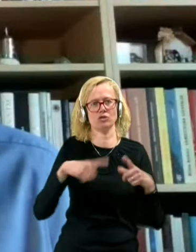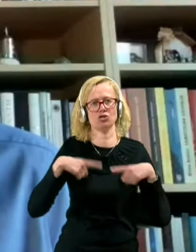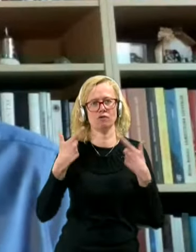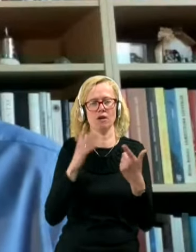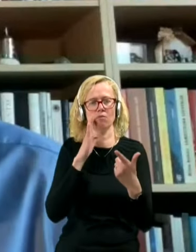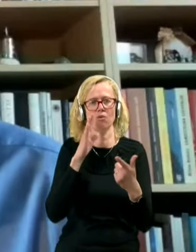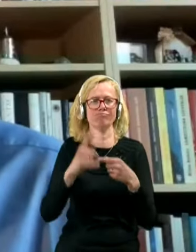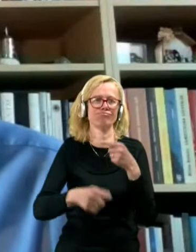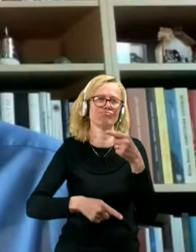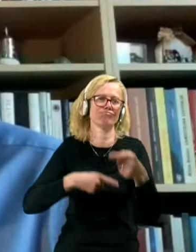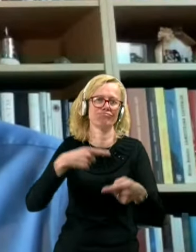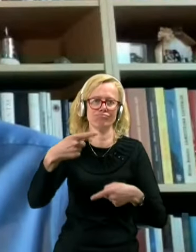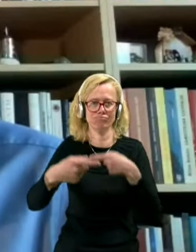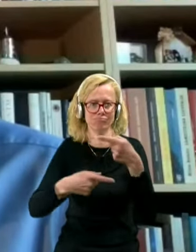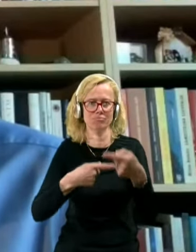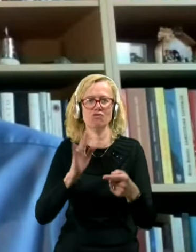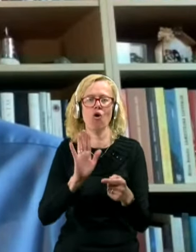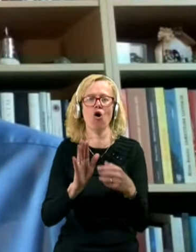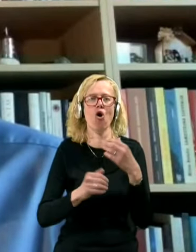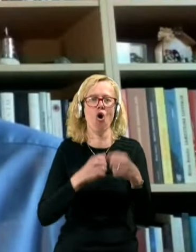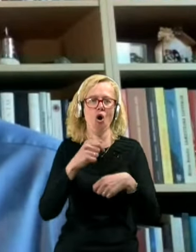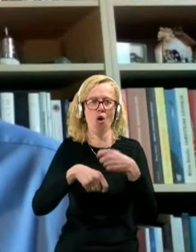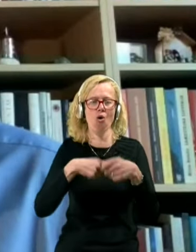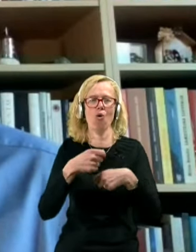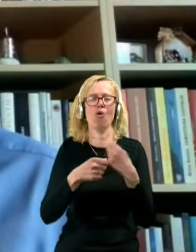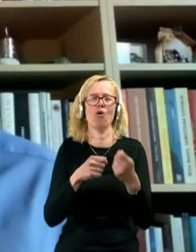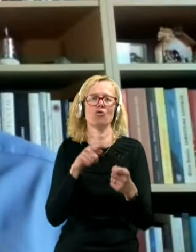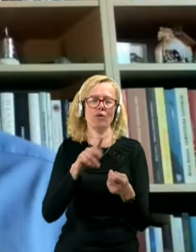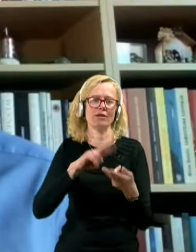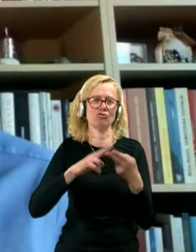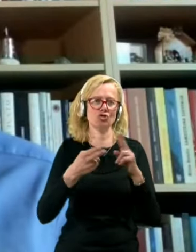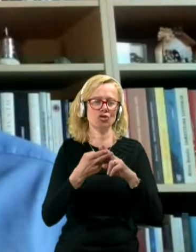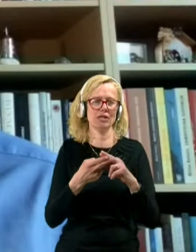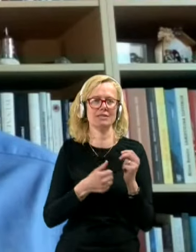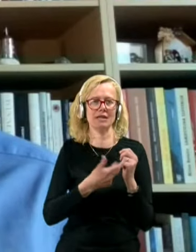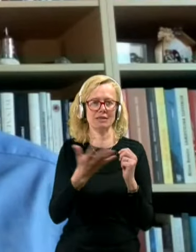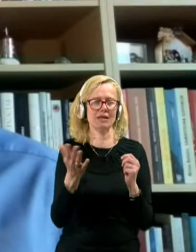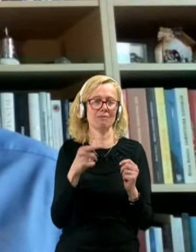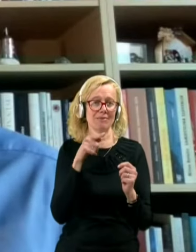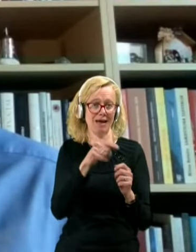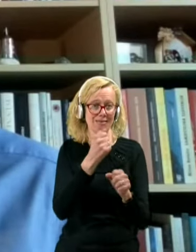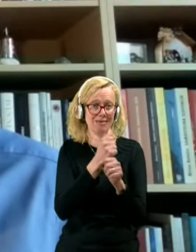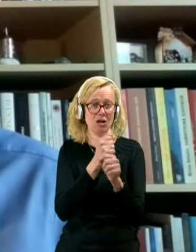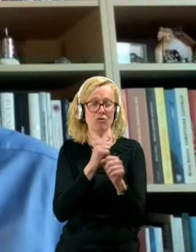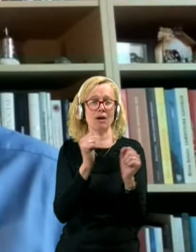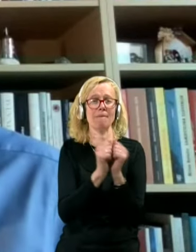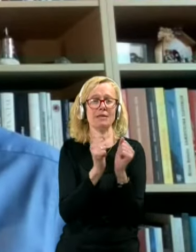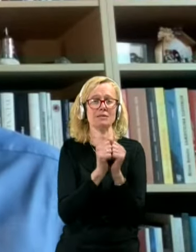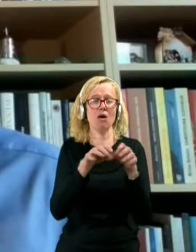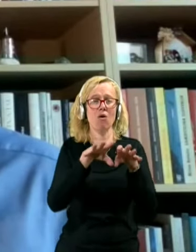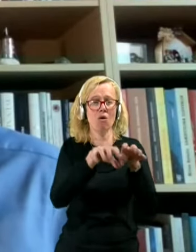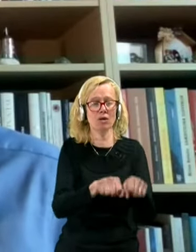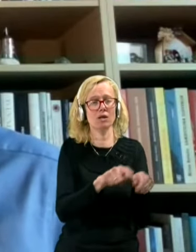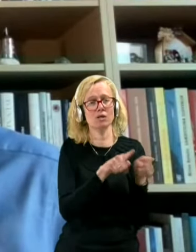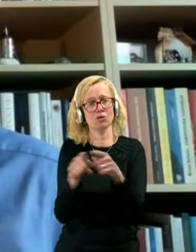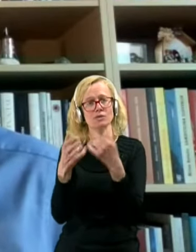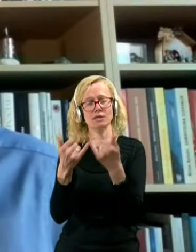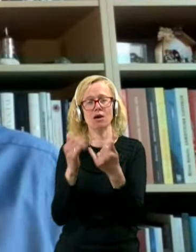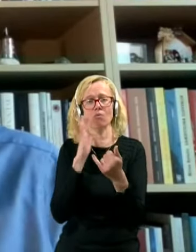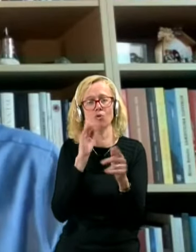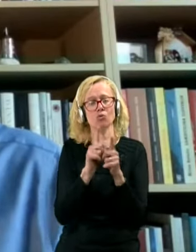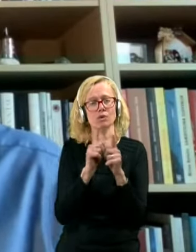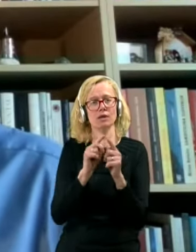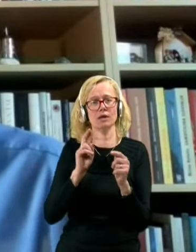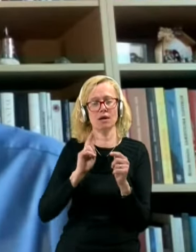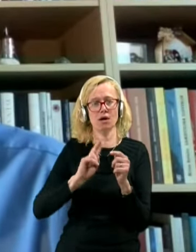zavrtelo svoje kolesje, bo to tisti način, s katerim smo ta delovna mesta ohranili doslej, da bodo v tu dalje